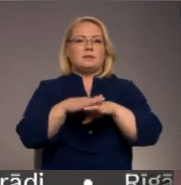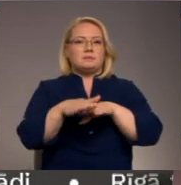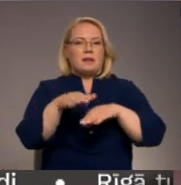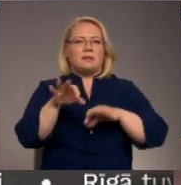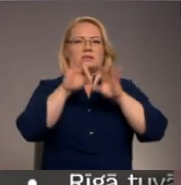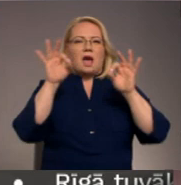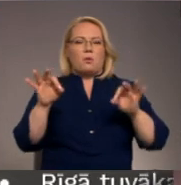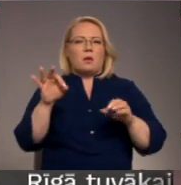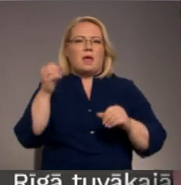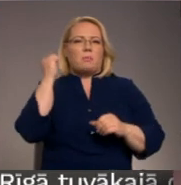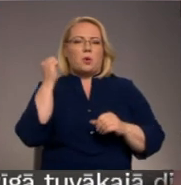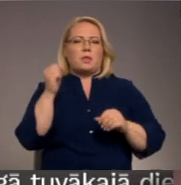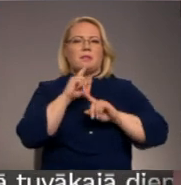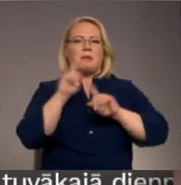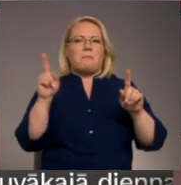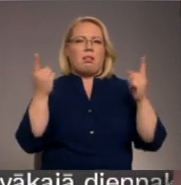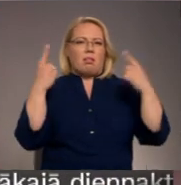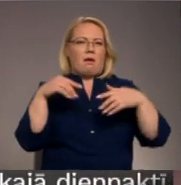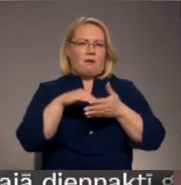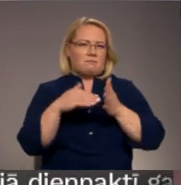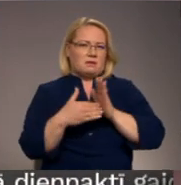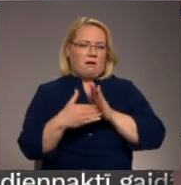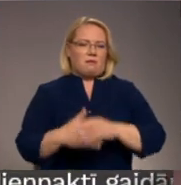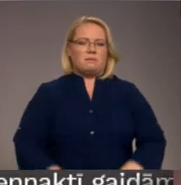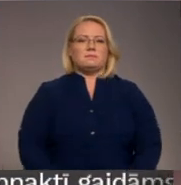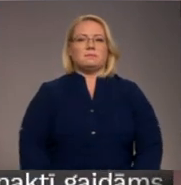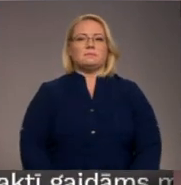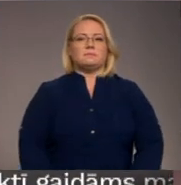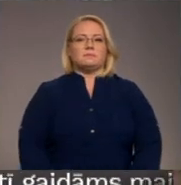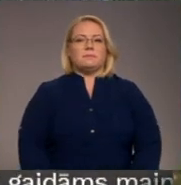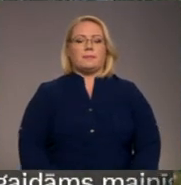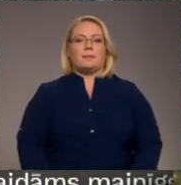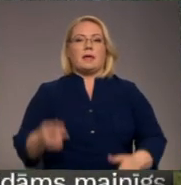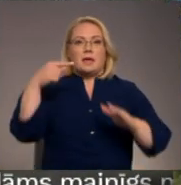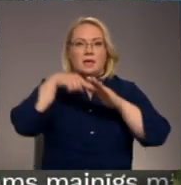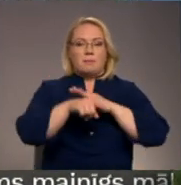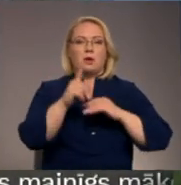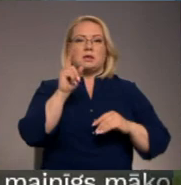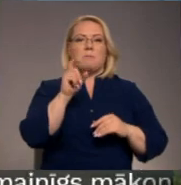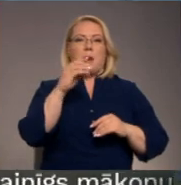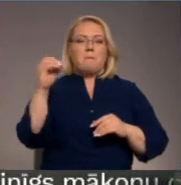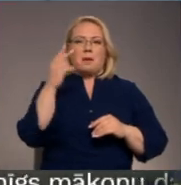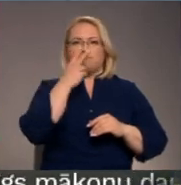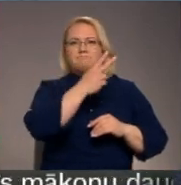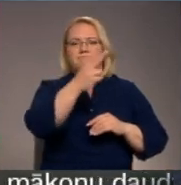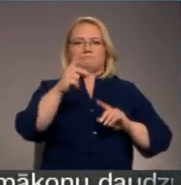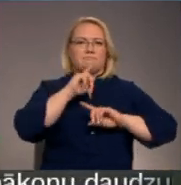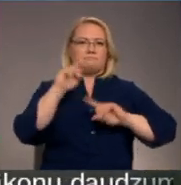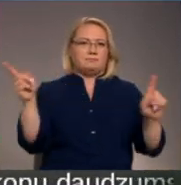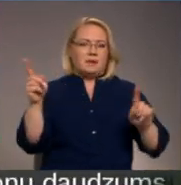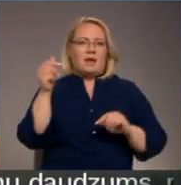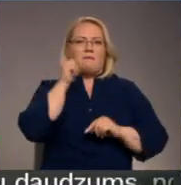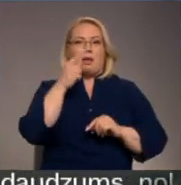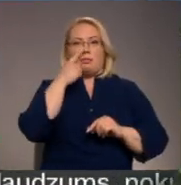netipiskie laika apstākļu un tematam turpina sekot aizputs televīziju. Iebraucot papēs, katam pavaras neierasta āina.